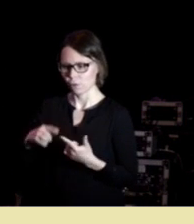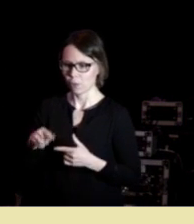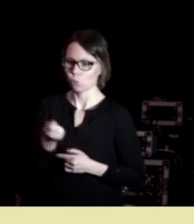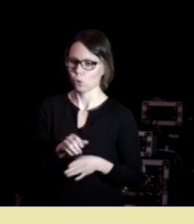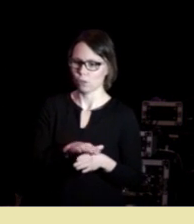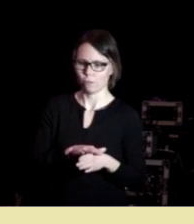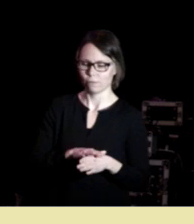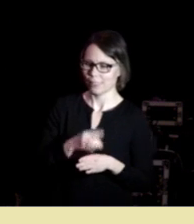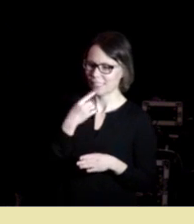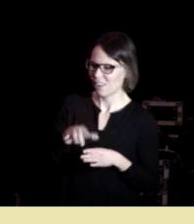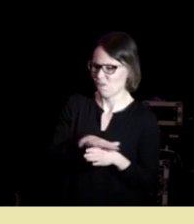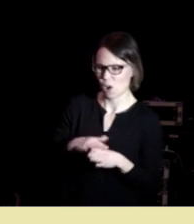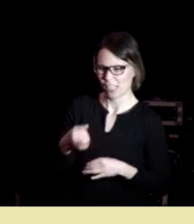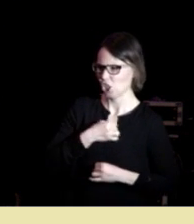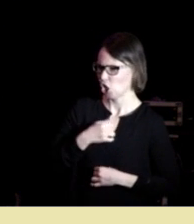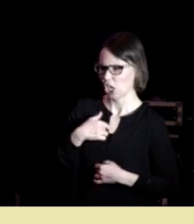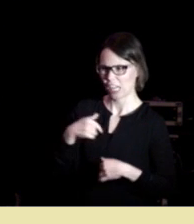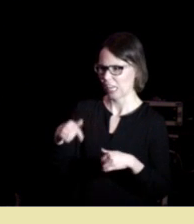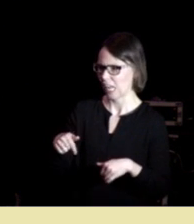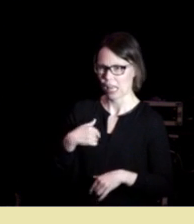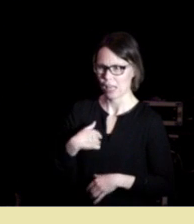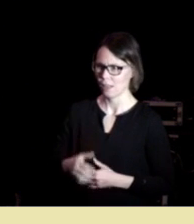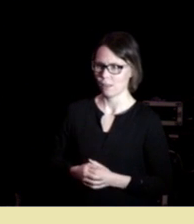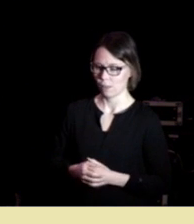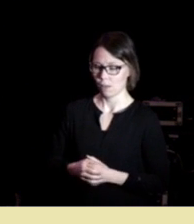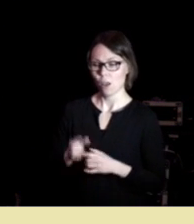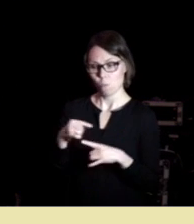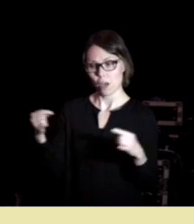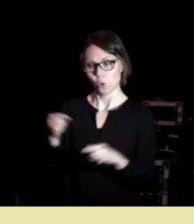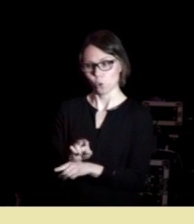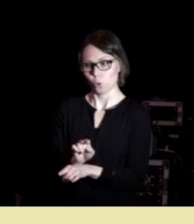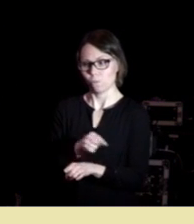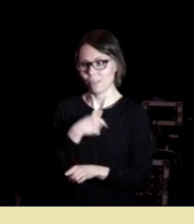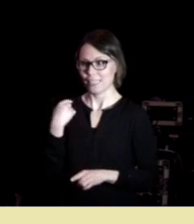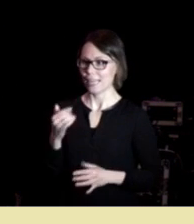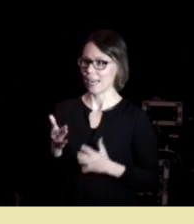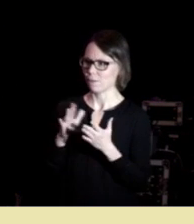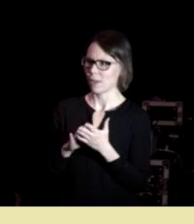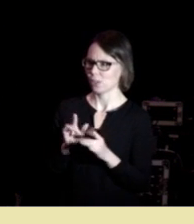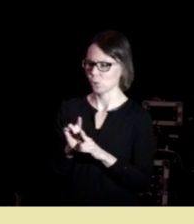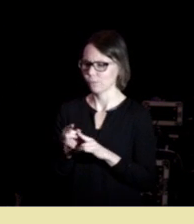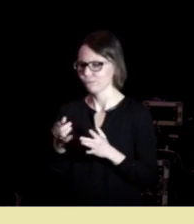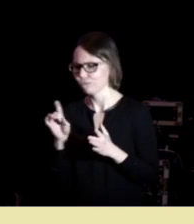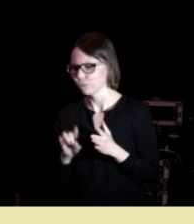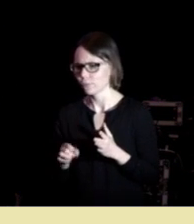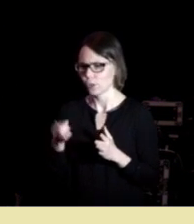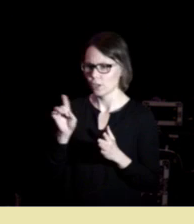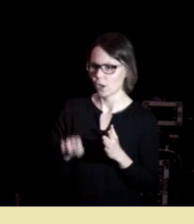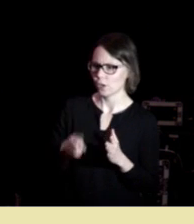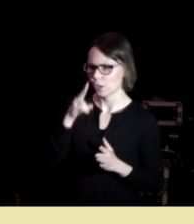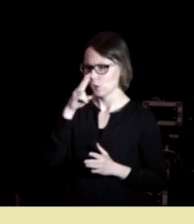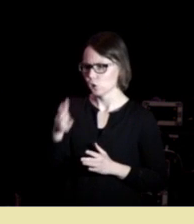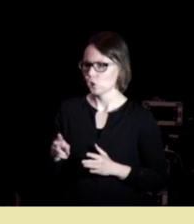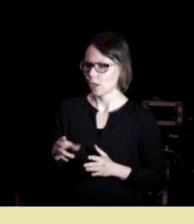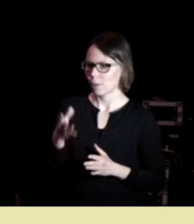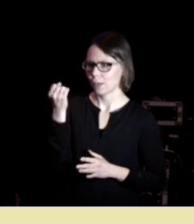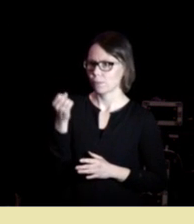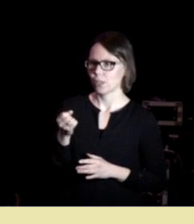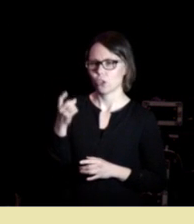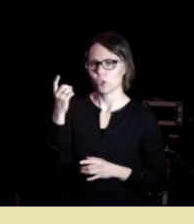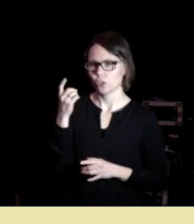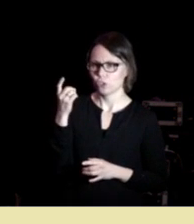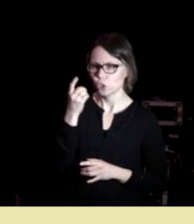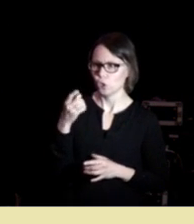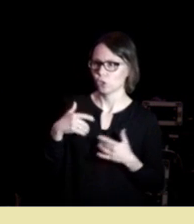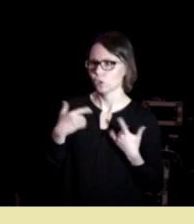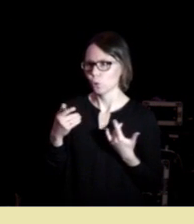i dette. Dette er noen av paradoxene vi lever med, og altså disse litt underlige nye begrepene, sykt sunn, sykt flink.